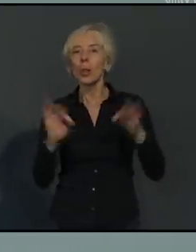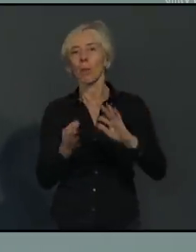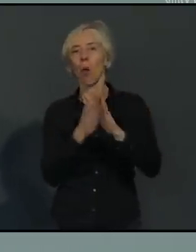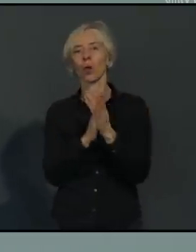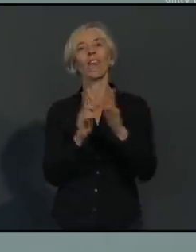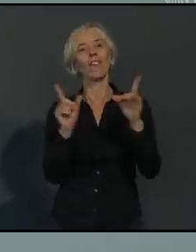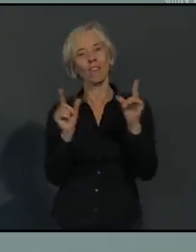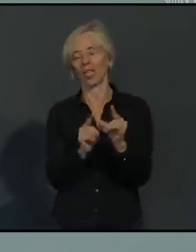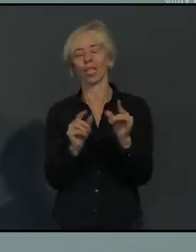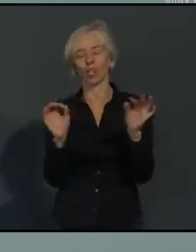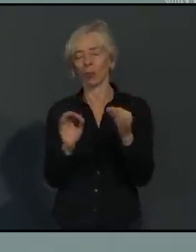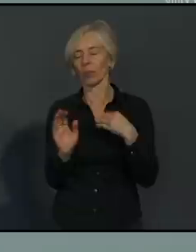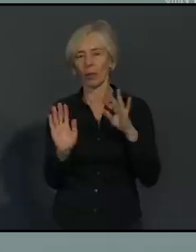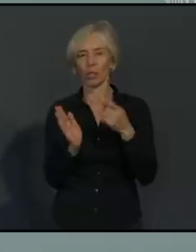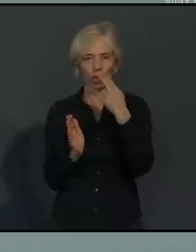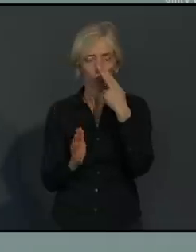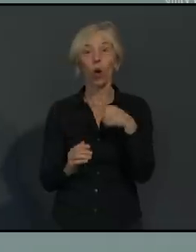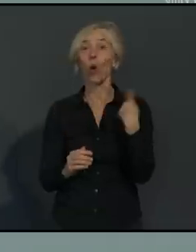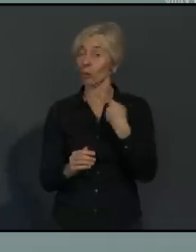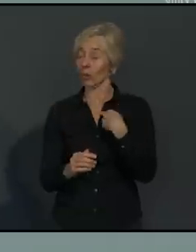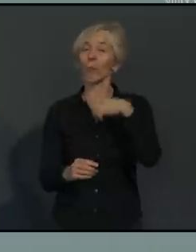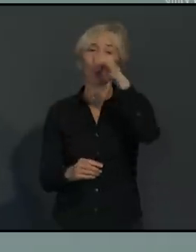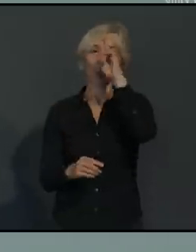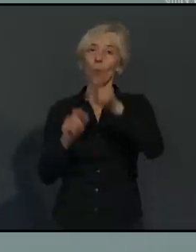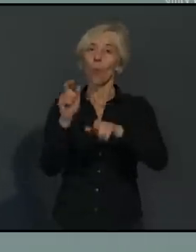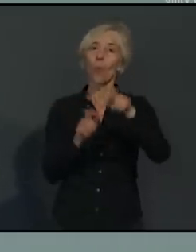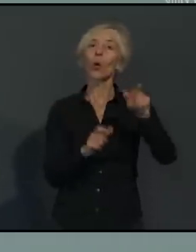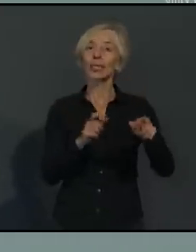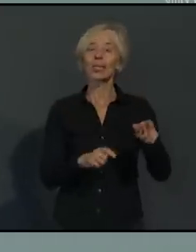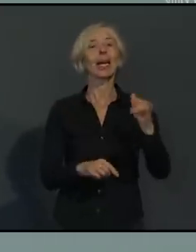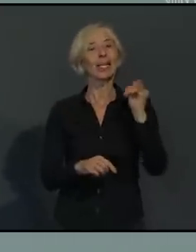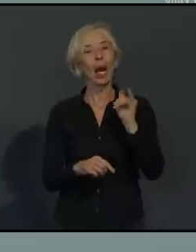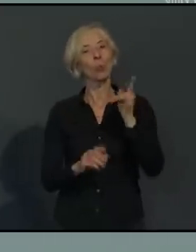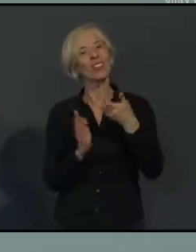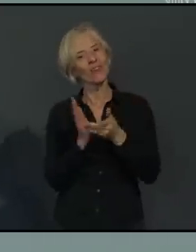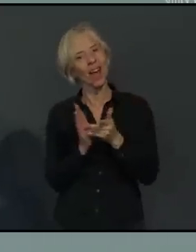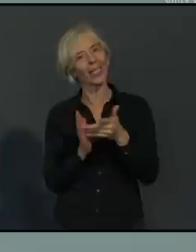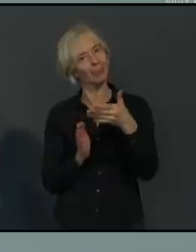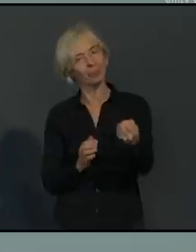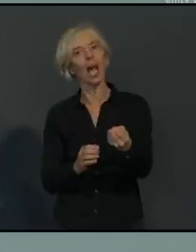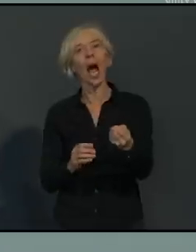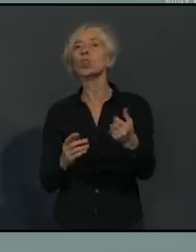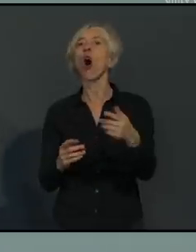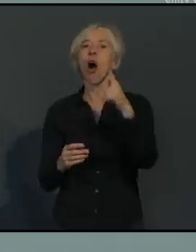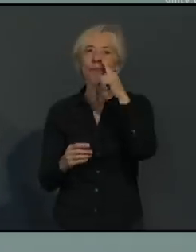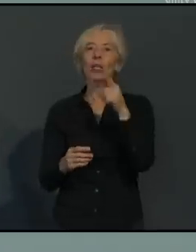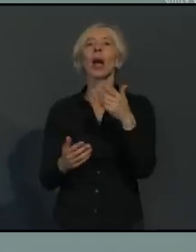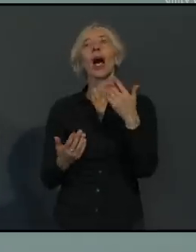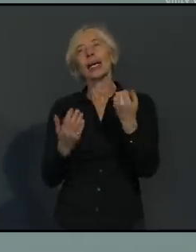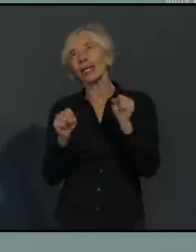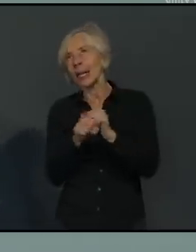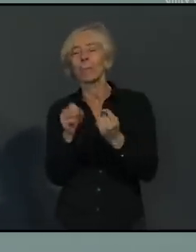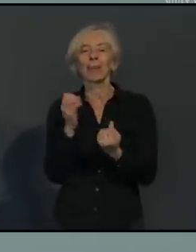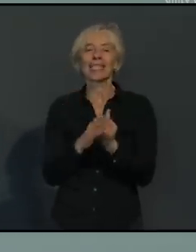künftig noch konsequenter zu ahnden, insbesondere bei beharrlichen Verstößen, bei Uneinsichtigkeit